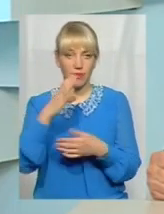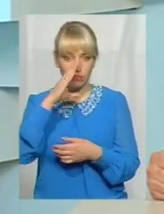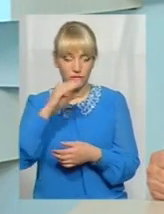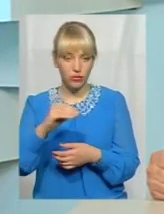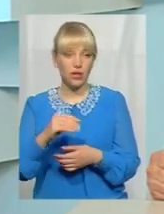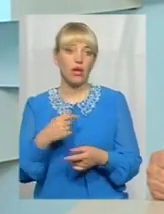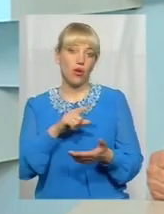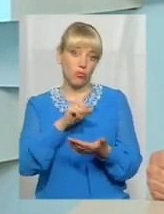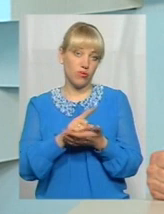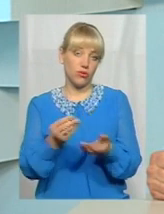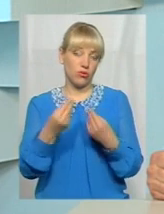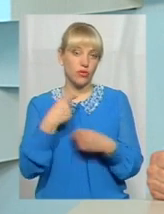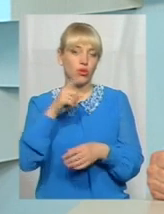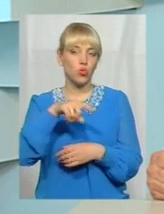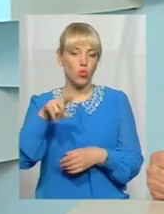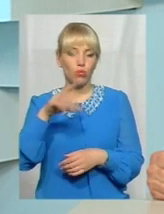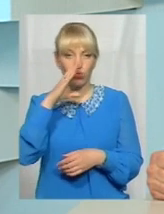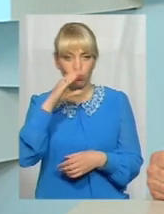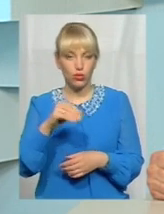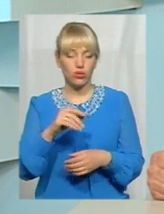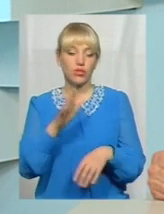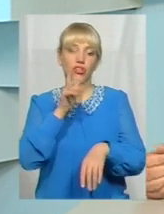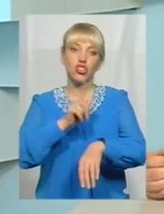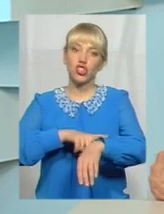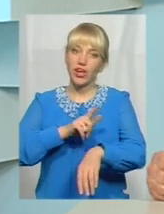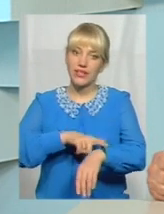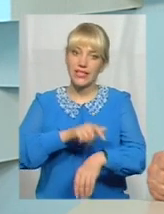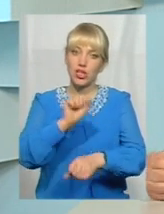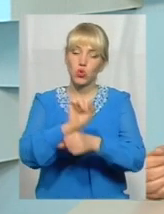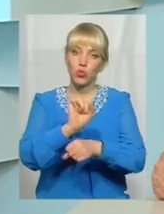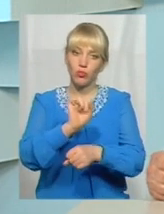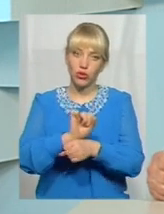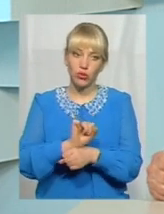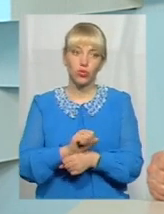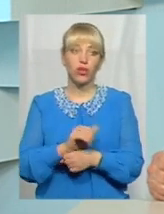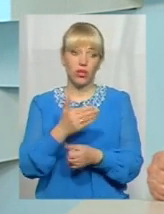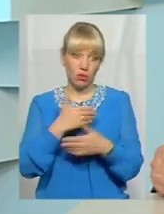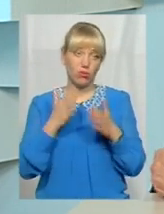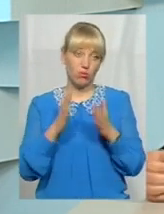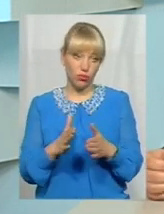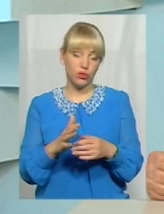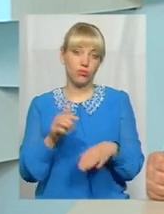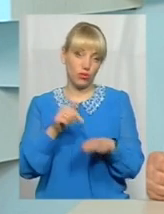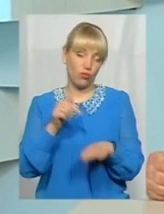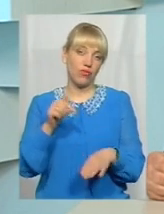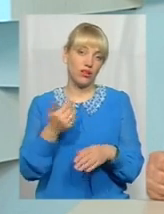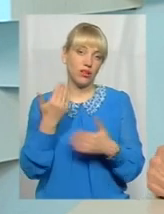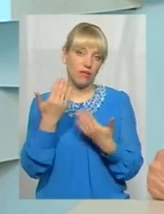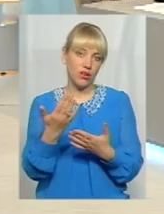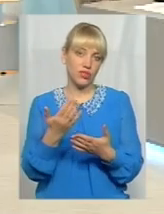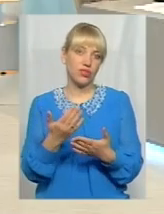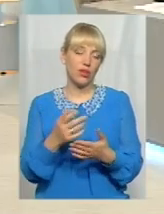номер транспортного засобу, маршрут, час, зупинку бажану, ми реагуємо на ці всі